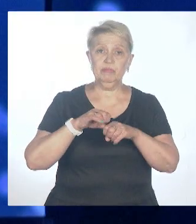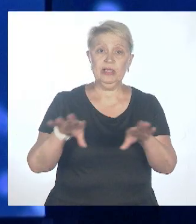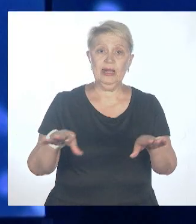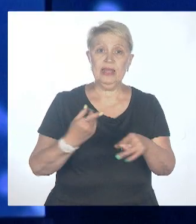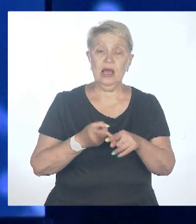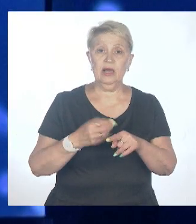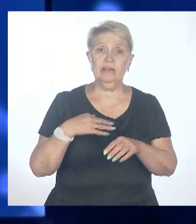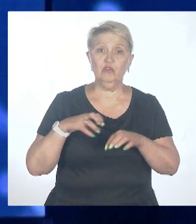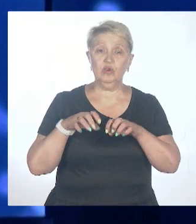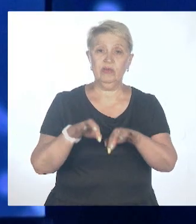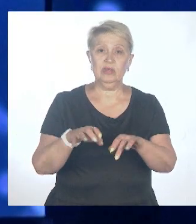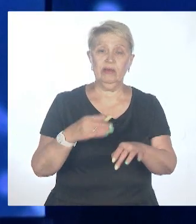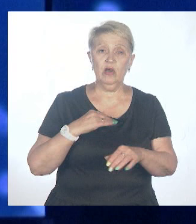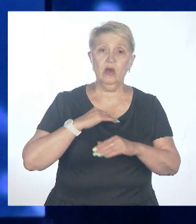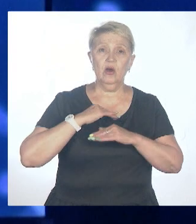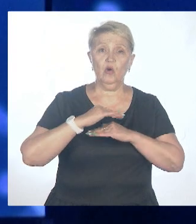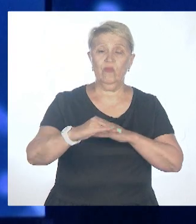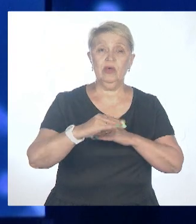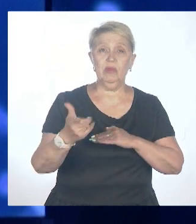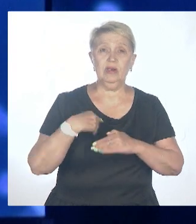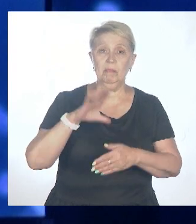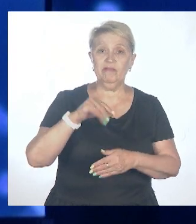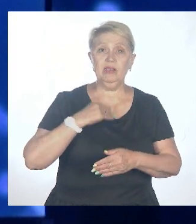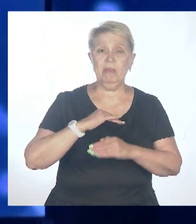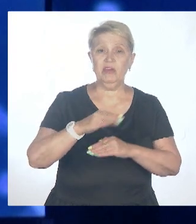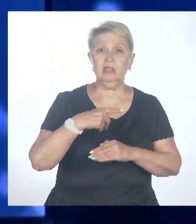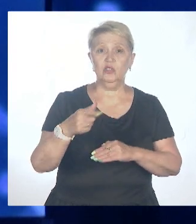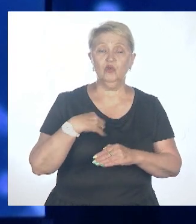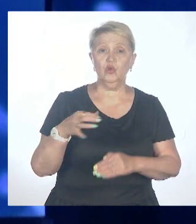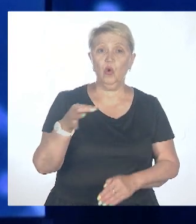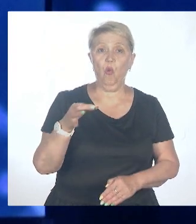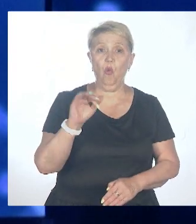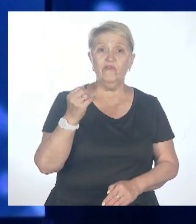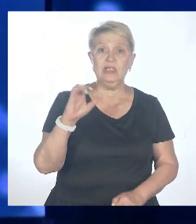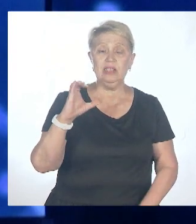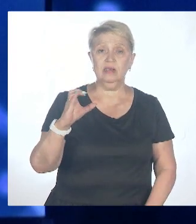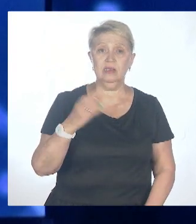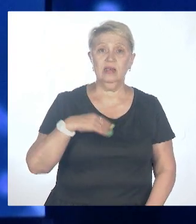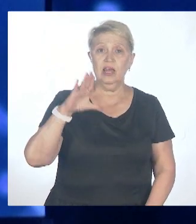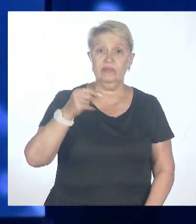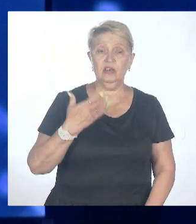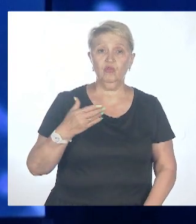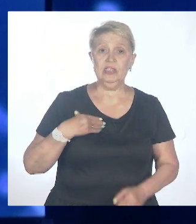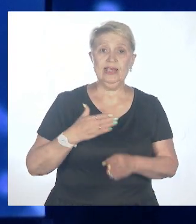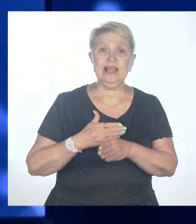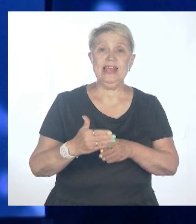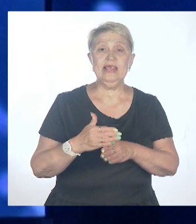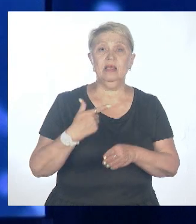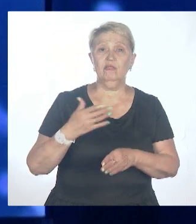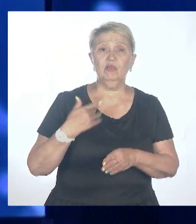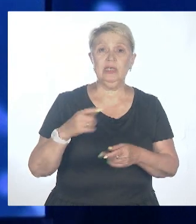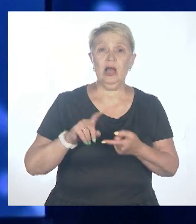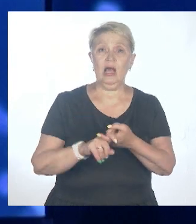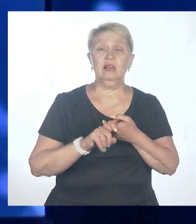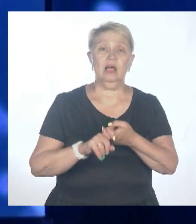равномерно по всей поверхности офиса. И поскольку это в течение рабочего дня, то еще и длительный контакт. Создаются все условия